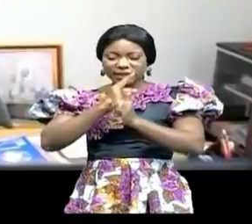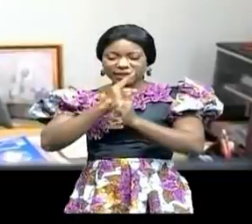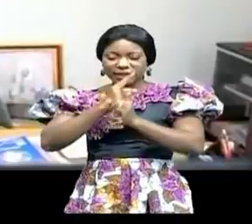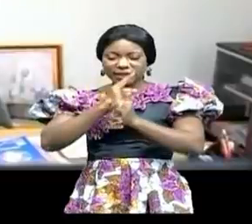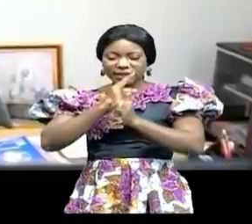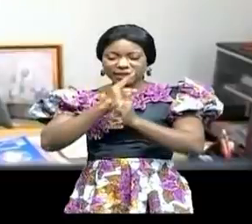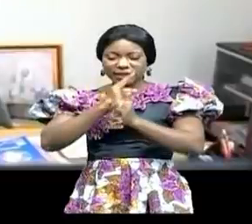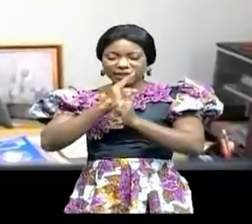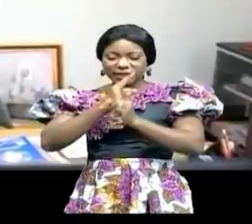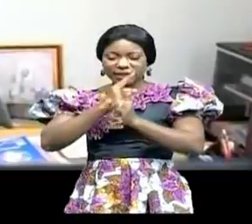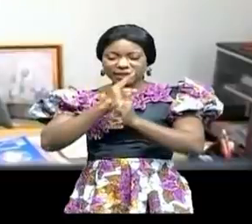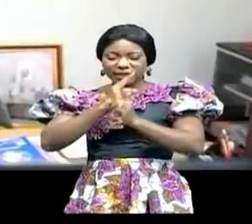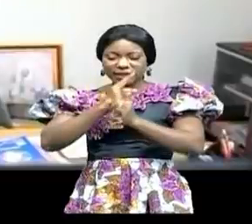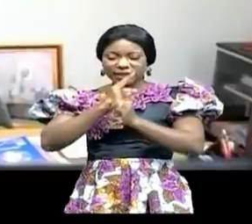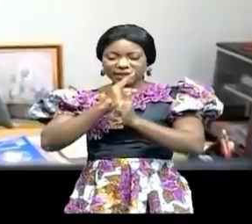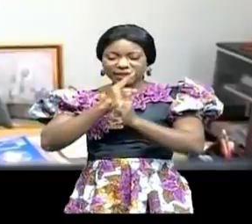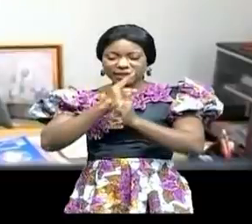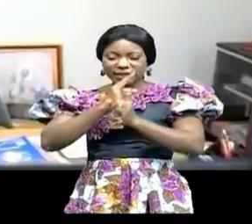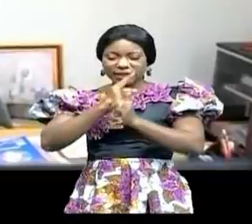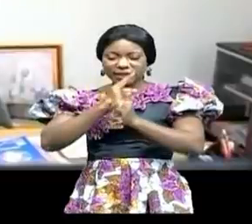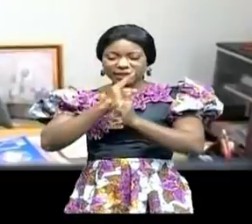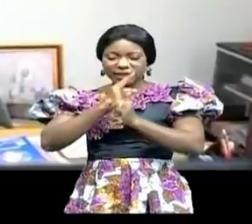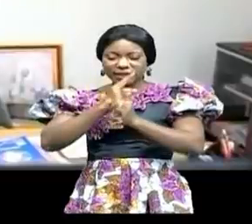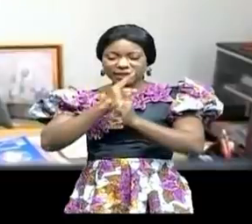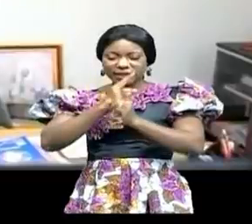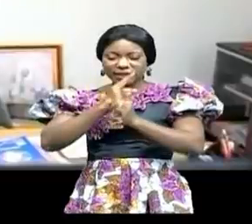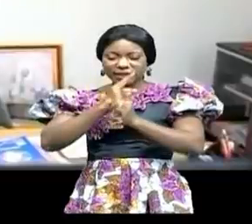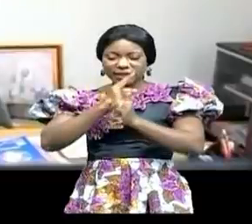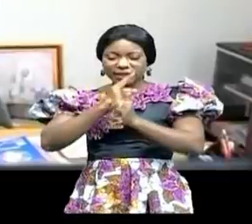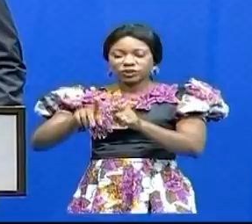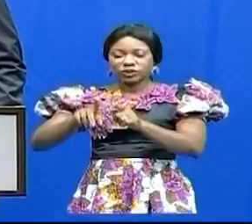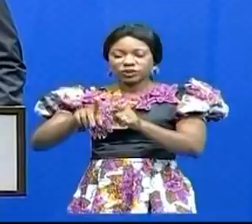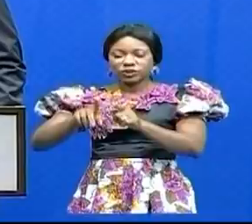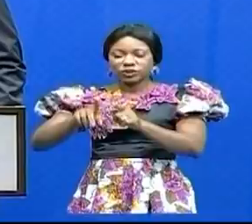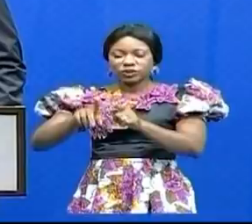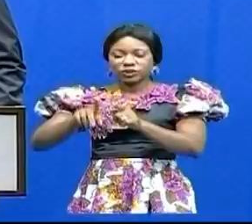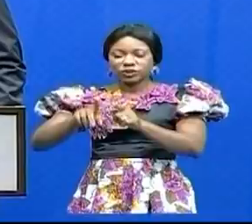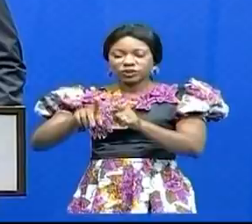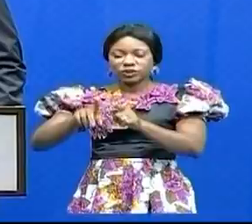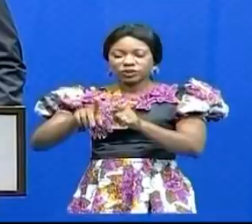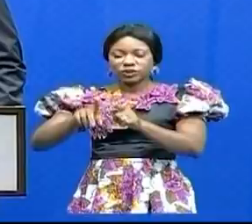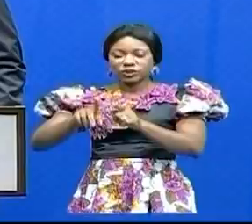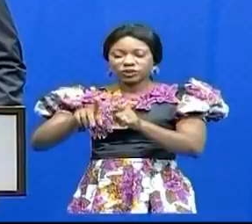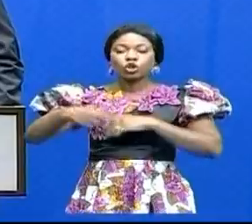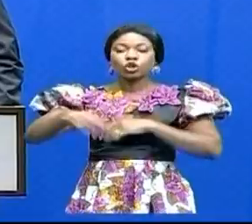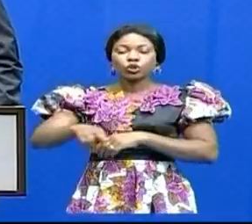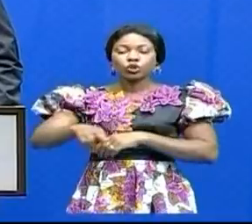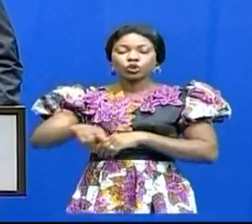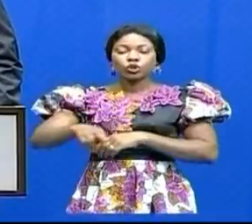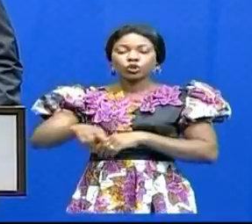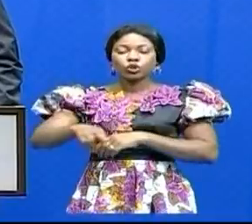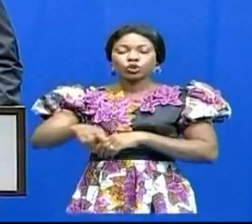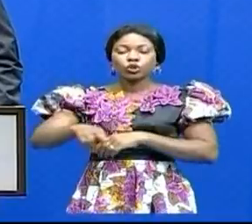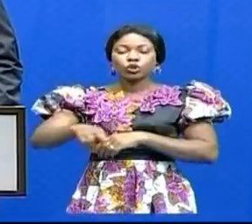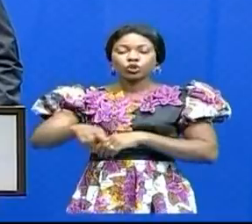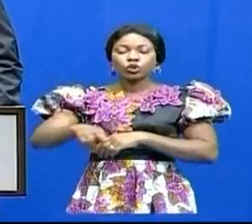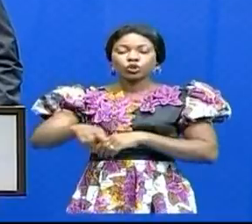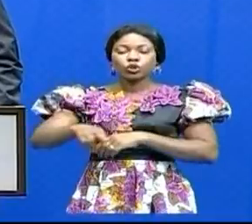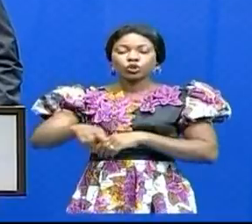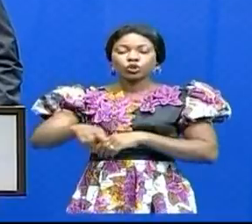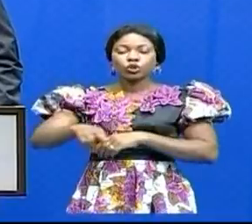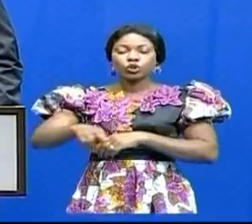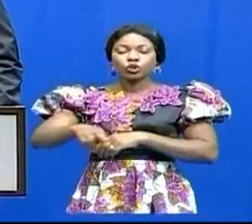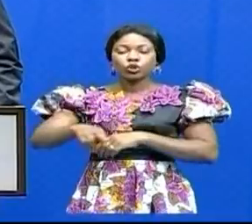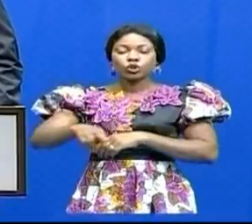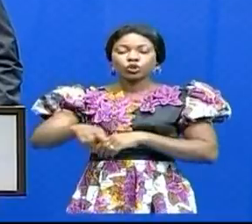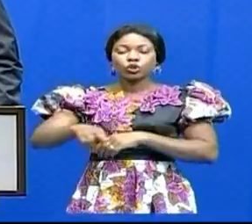en Ukraine. Enfin, le ministre de l'intégration régionale et francophonie a informé le conseil de sa mission à Lilongwe